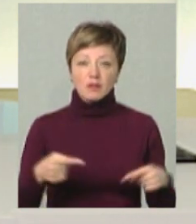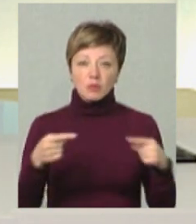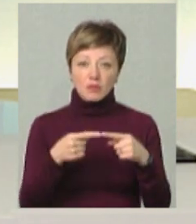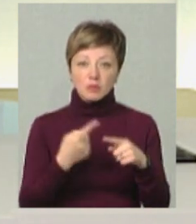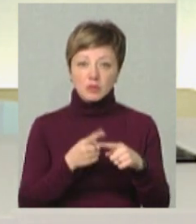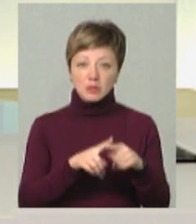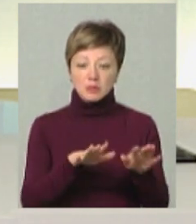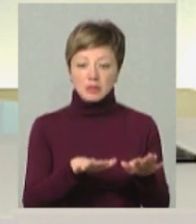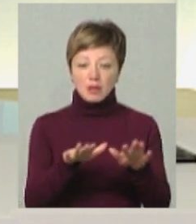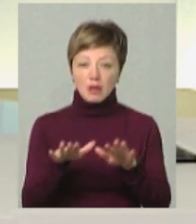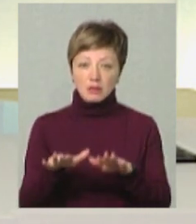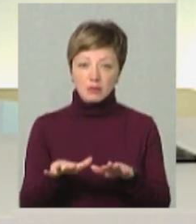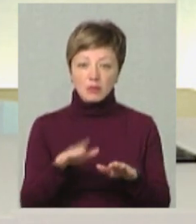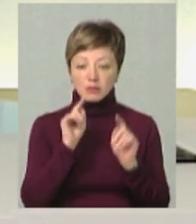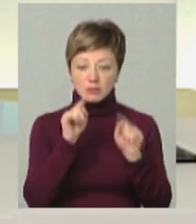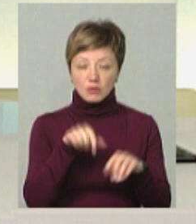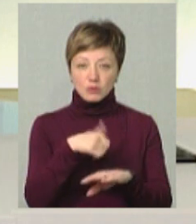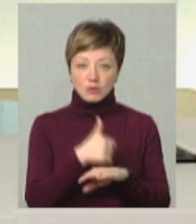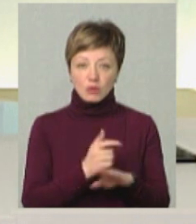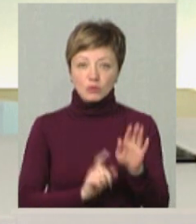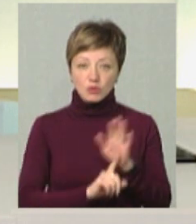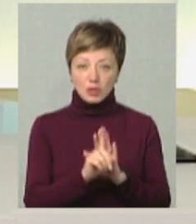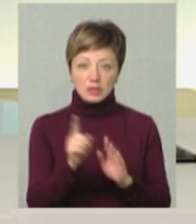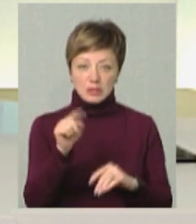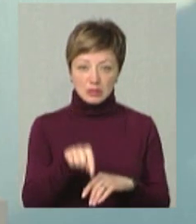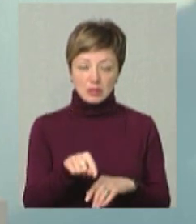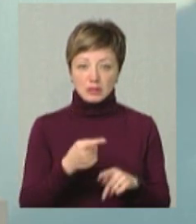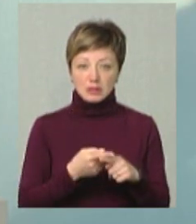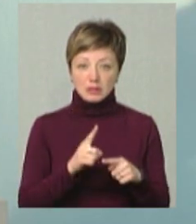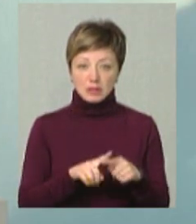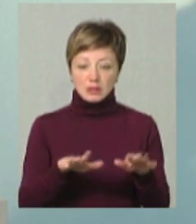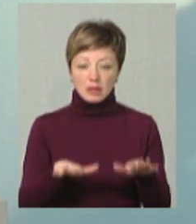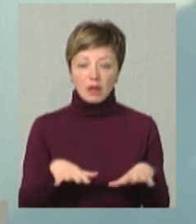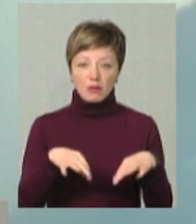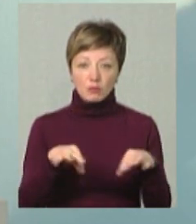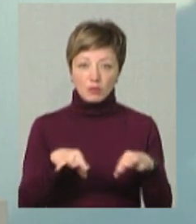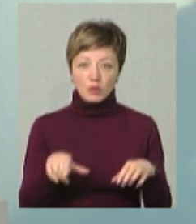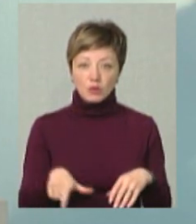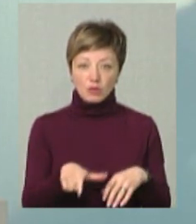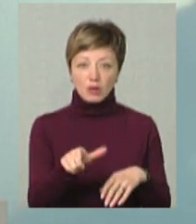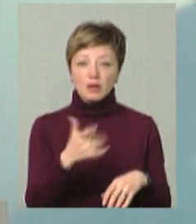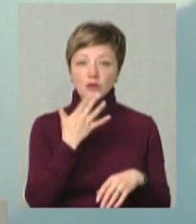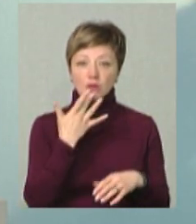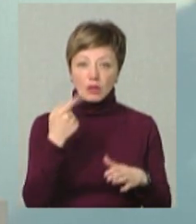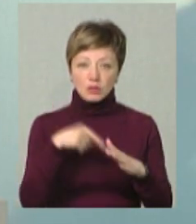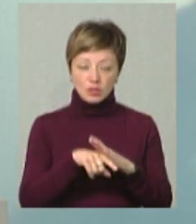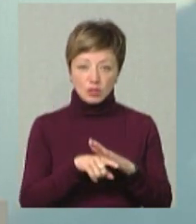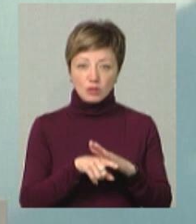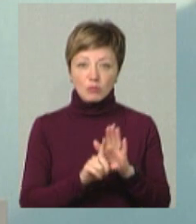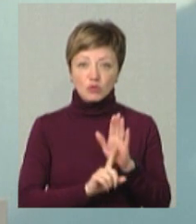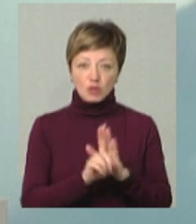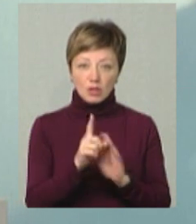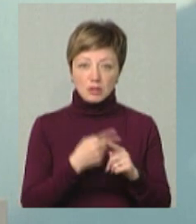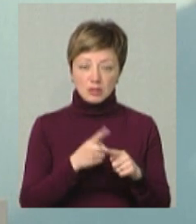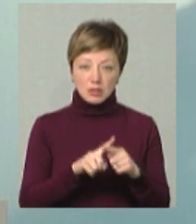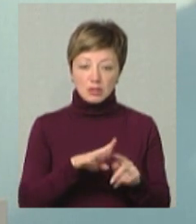якби, по цим ділянкам, якби, основний акцент був, ми розпочали з них, тому що це ділянки автомобільних доріг міжнародного національного значення, ми почали